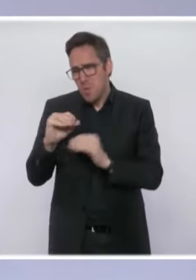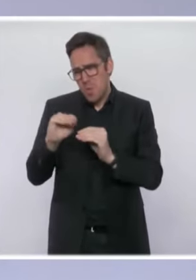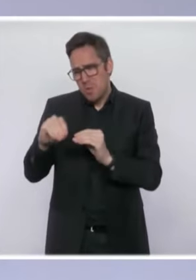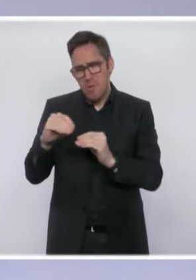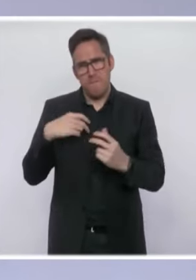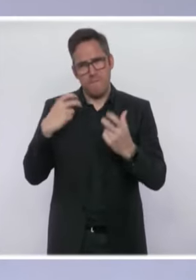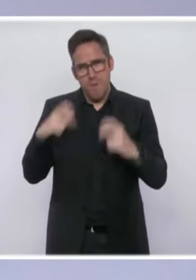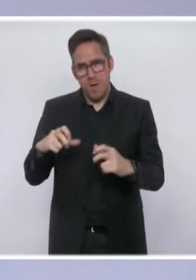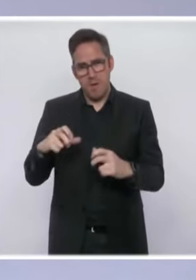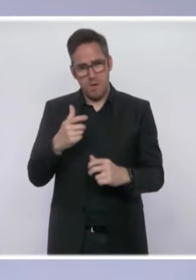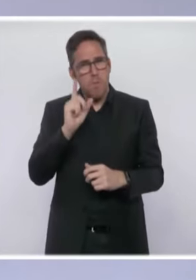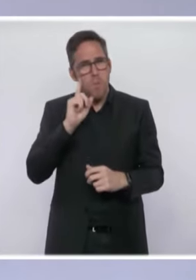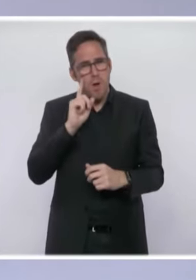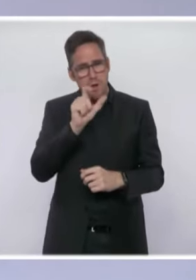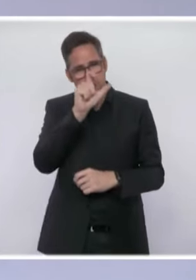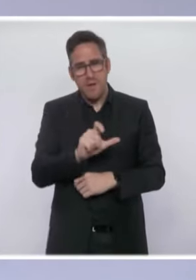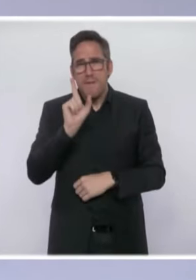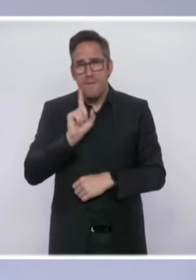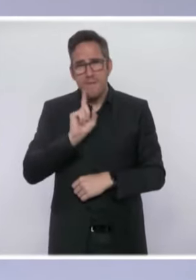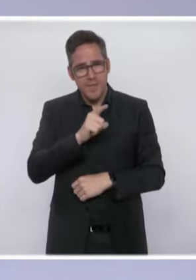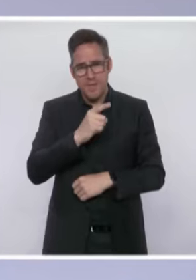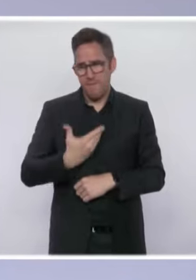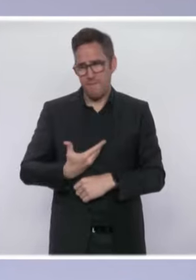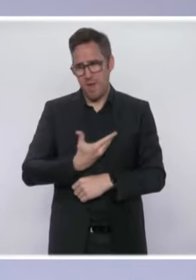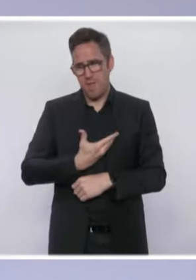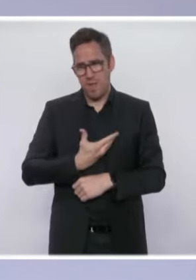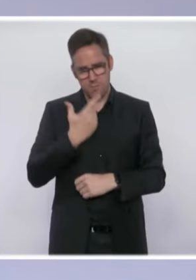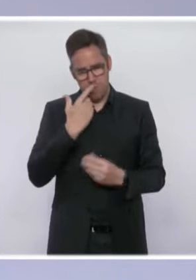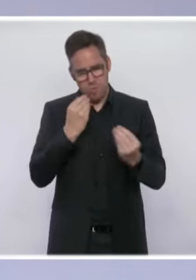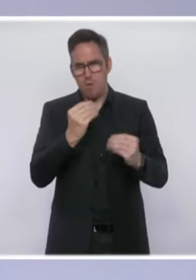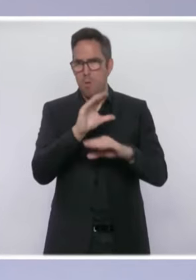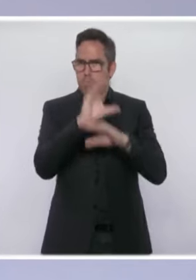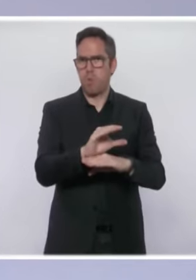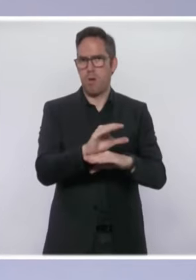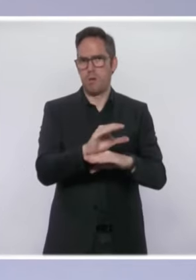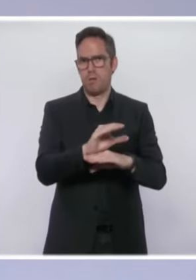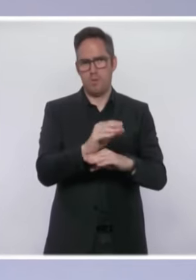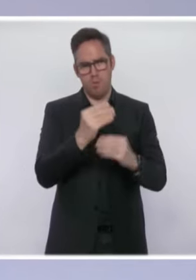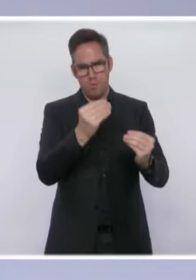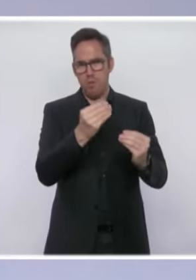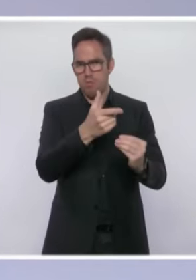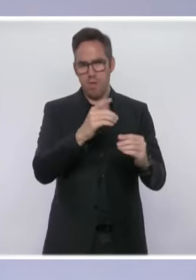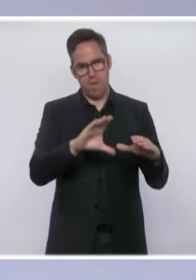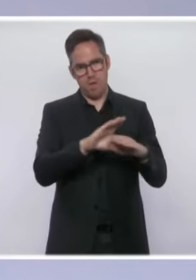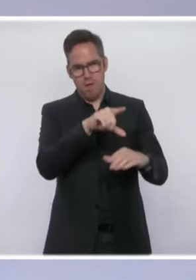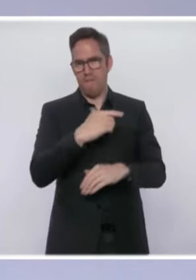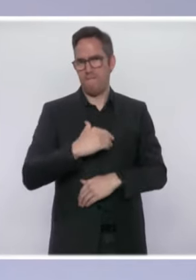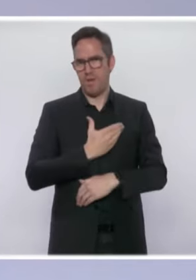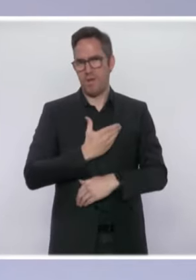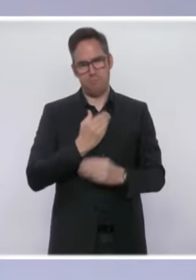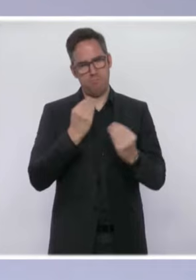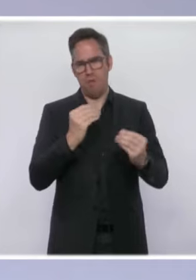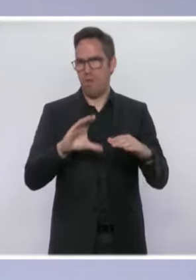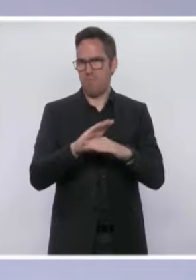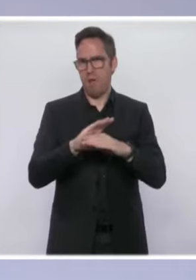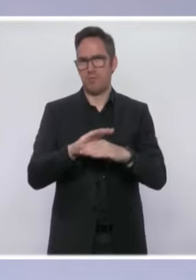à cette fille qui est la victime du harcèlement, qu'elle est protégée et lui conférer son statut de victime, c'est la bonne manière de faire. Est-ce